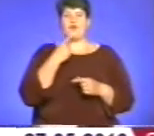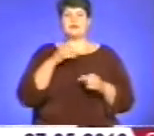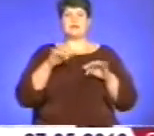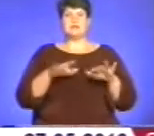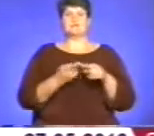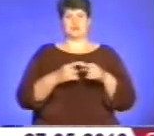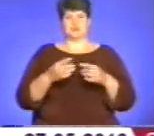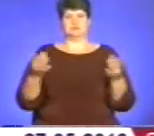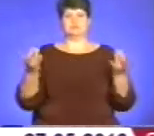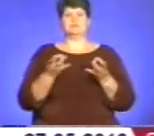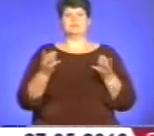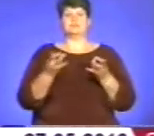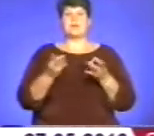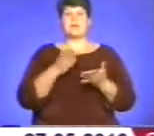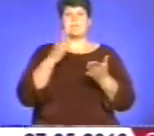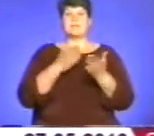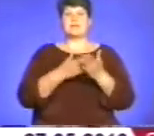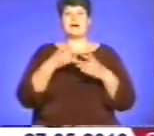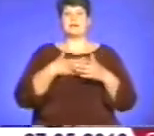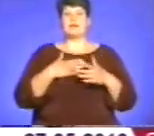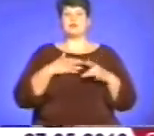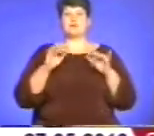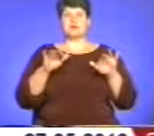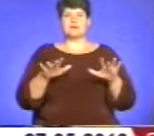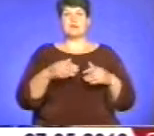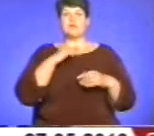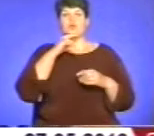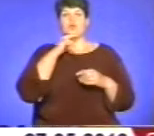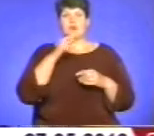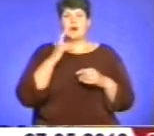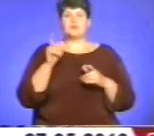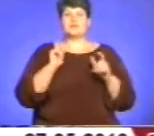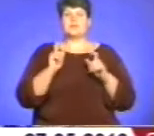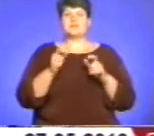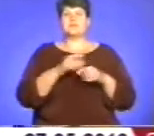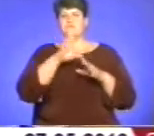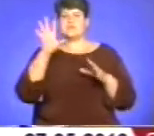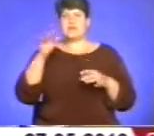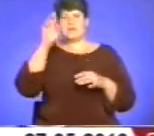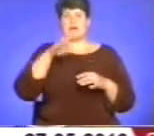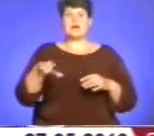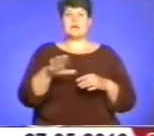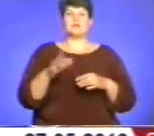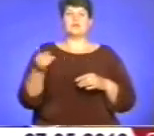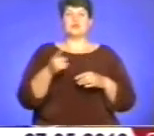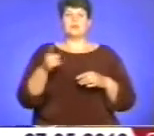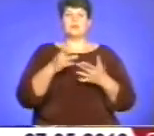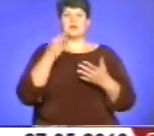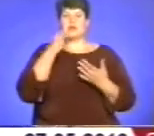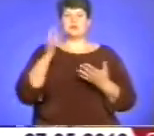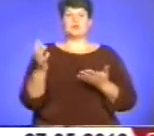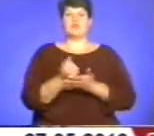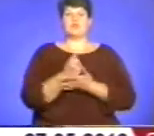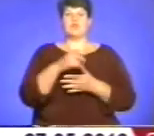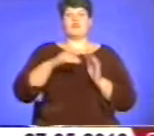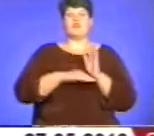варте. Мета нашої акції – якраз привернути увагу студентств з усієї України, що в Тернополі найкраще здобувати вищу освіту. Ми